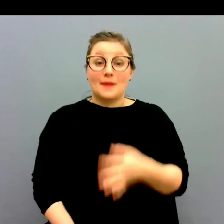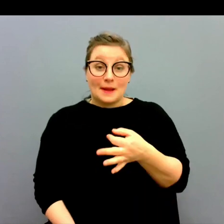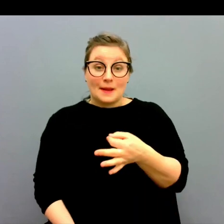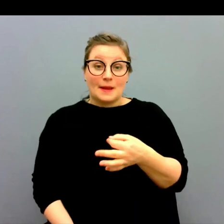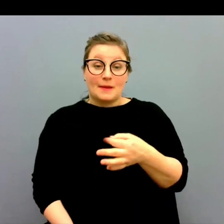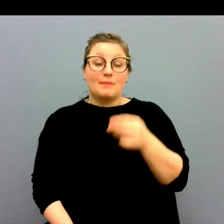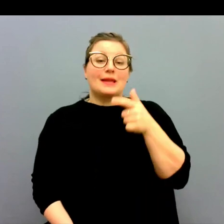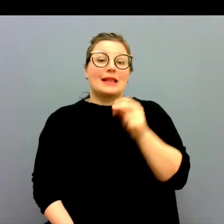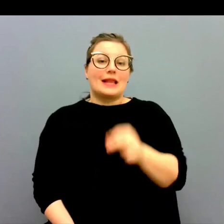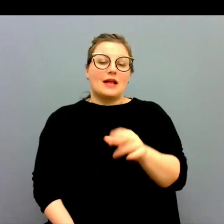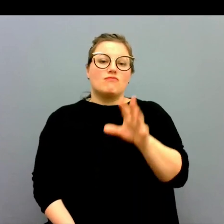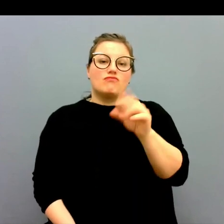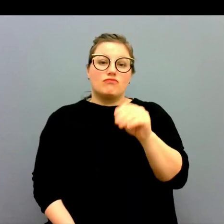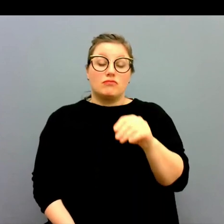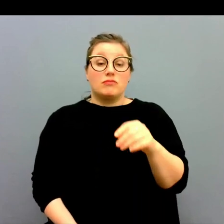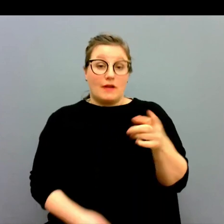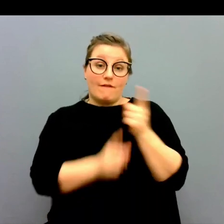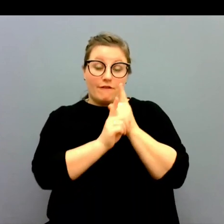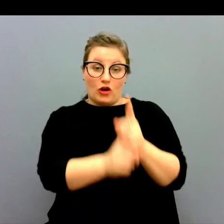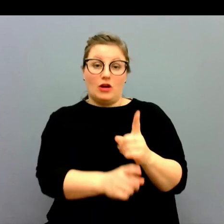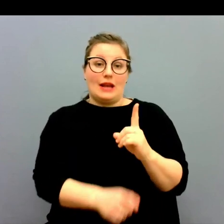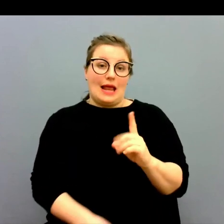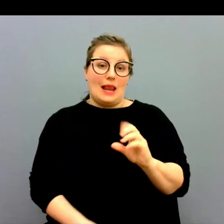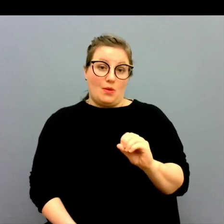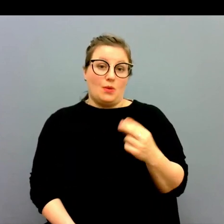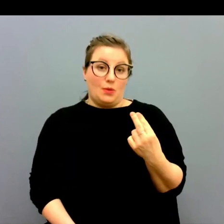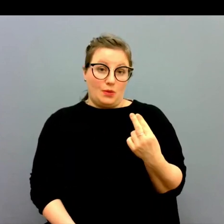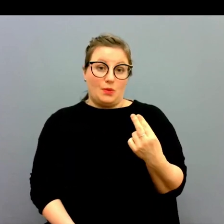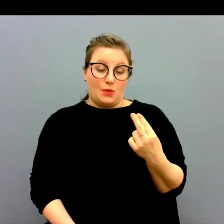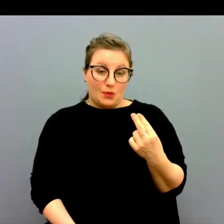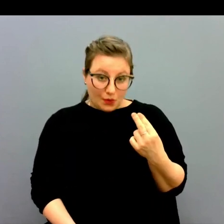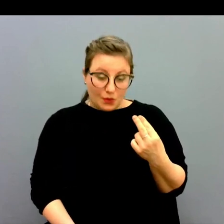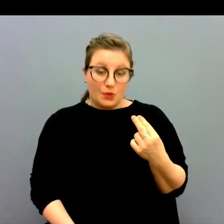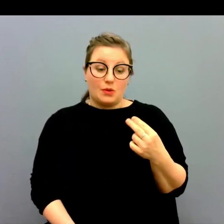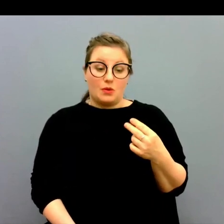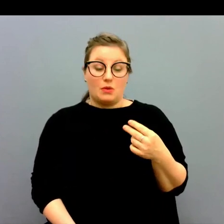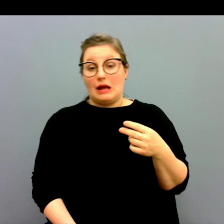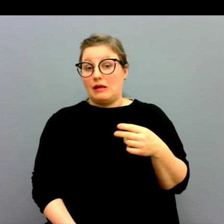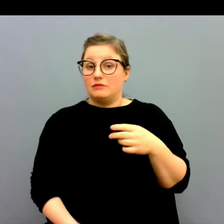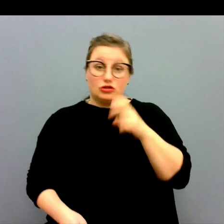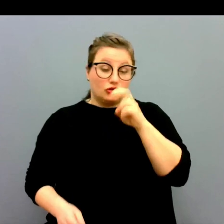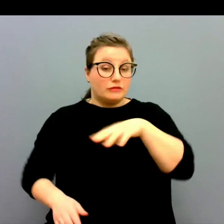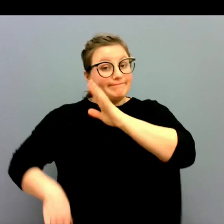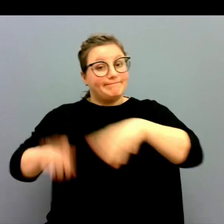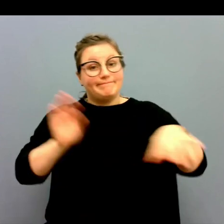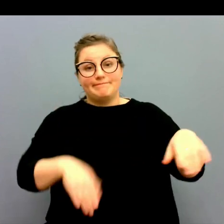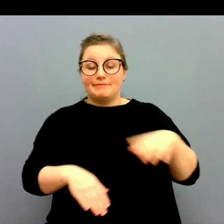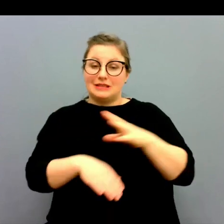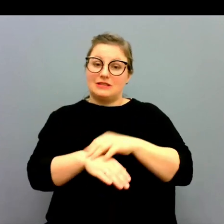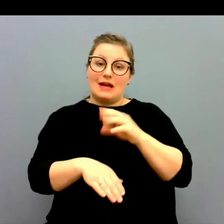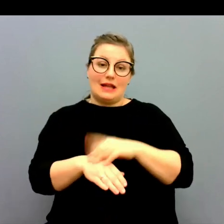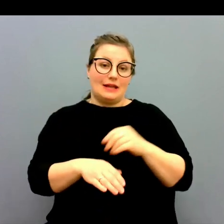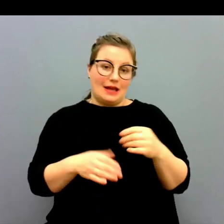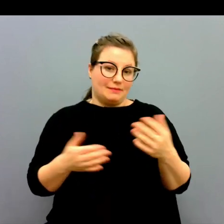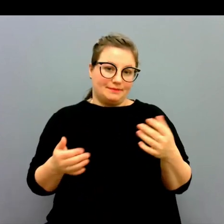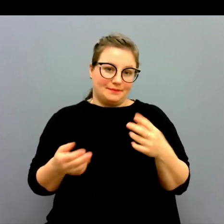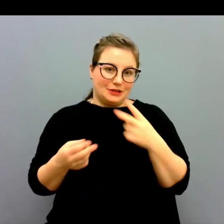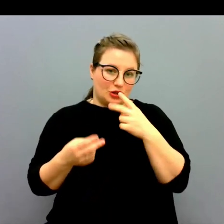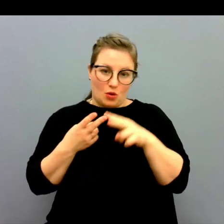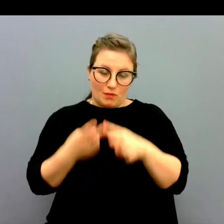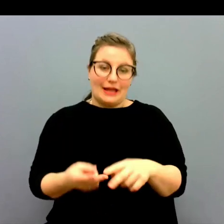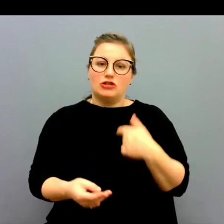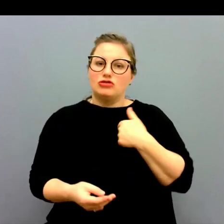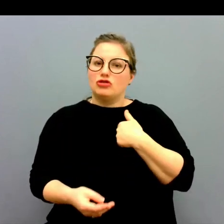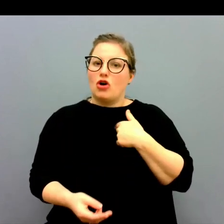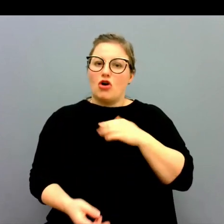Upphandlingarna följer ju LOU. Jag tänker att de kan se olika ut i landet återigen, givetvis.